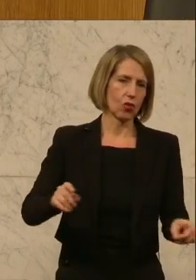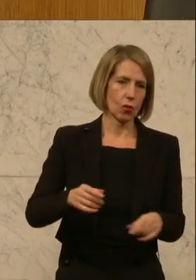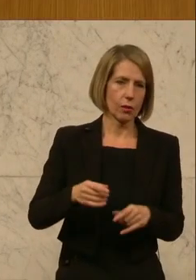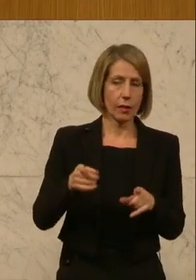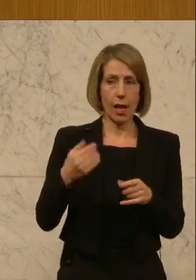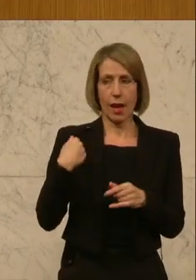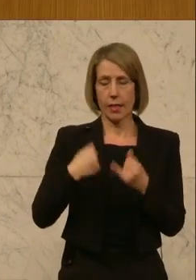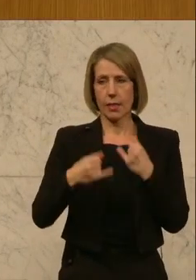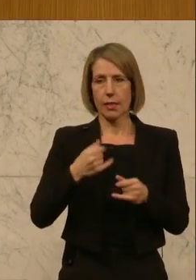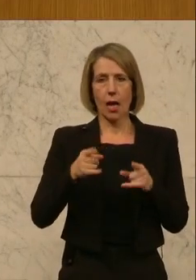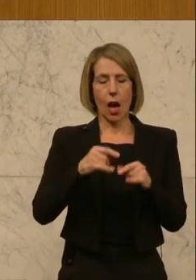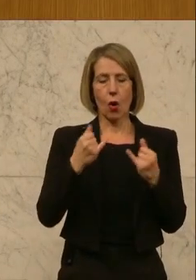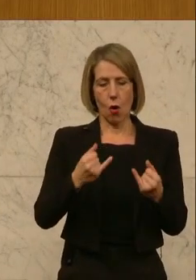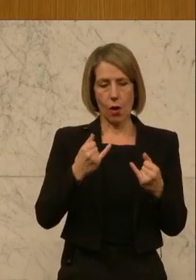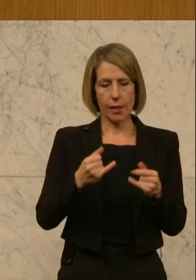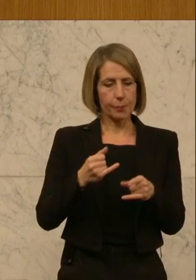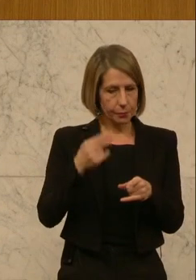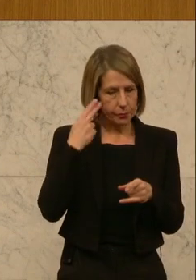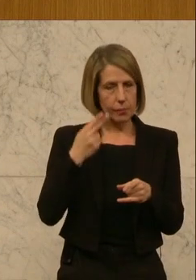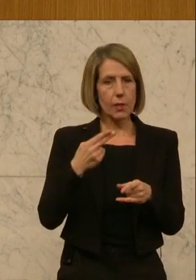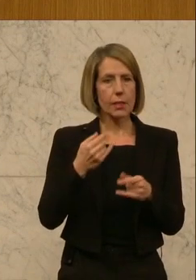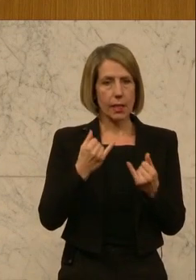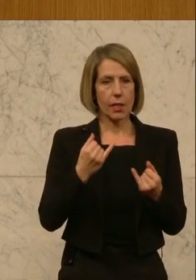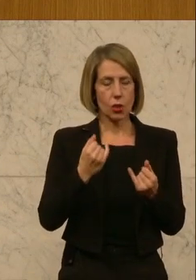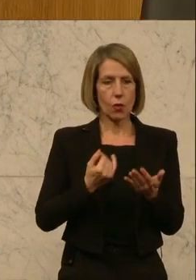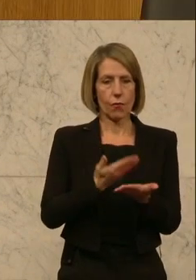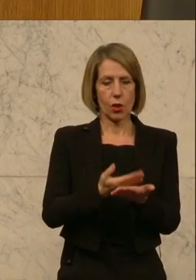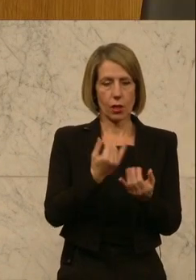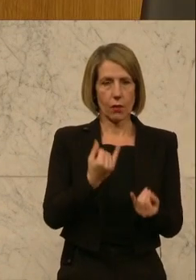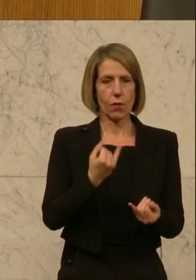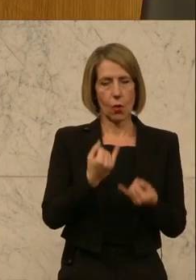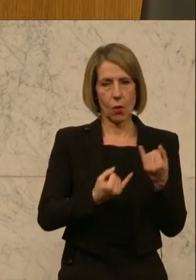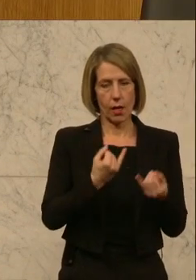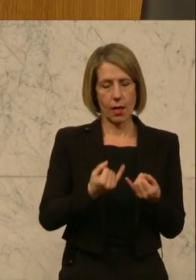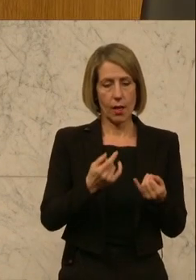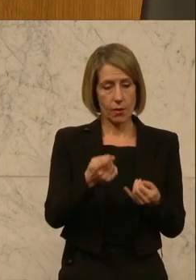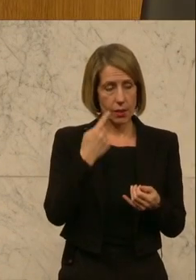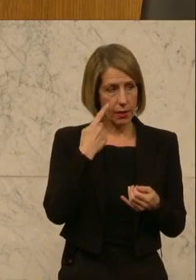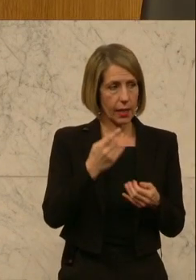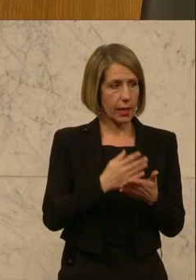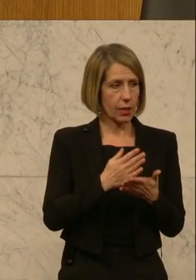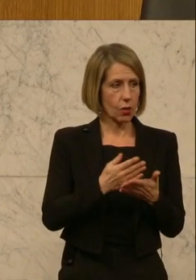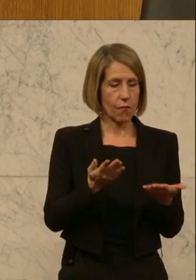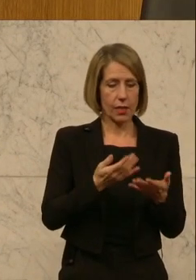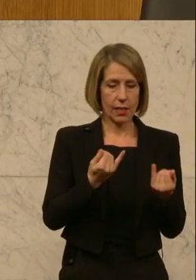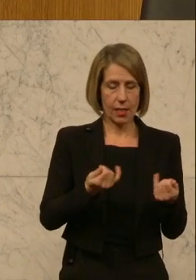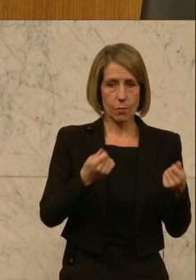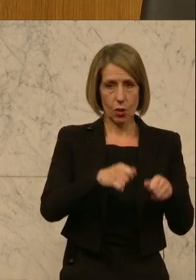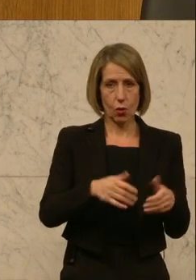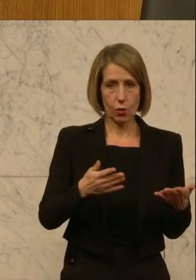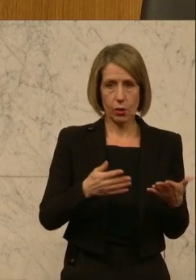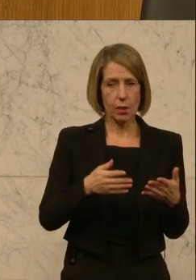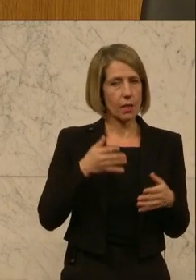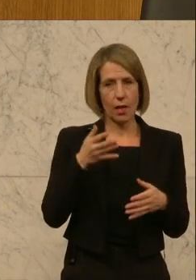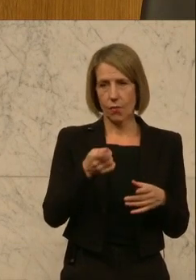Jahr, Herr Bundesminister, Sie kennen Ihren eigenen Voranschlag, werden wir mit den 25 Milliarden, die jetzt inklusive Ermächtigungen beschlossen sind, wahrscheinlich nicht einmal einen Auslangen